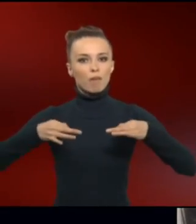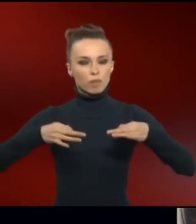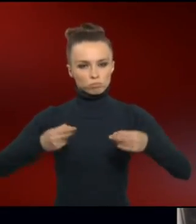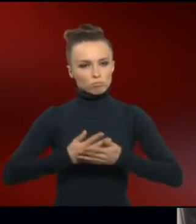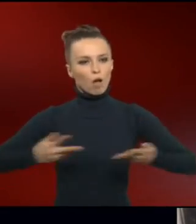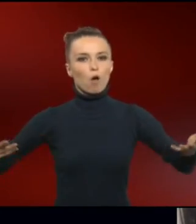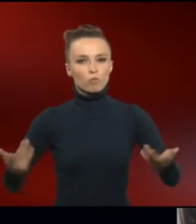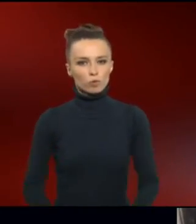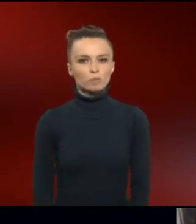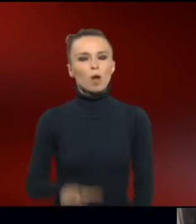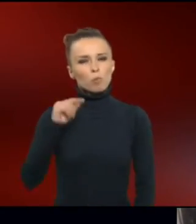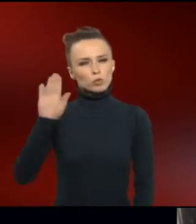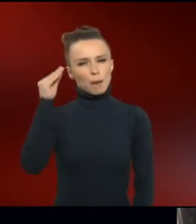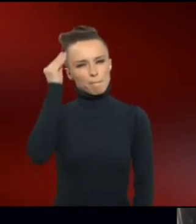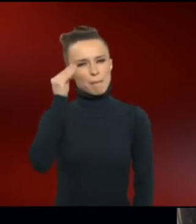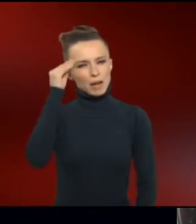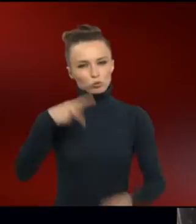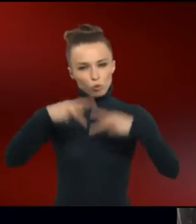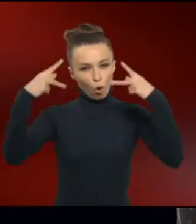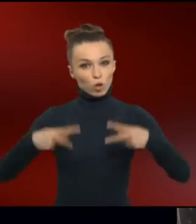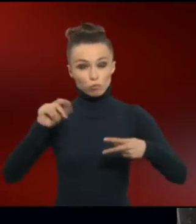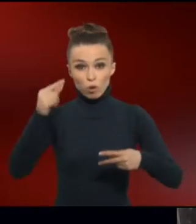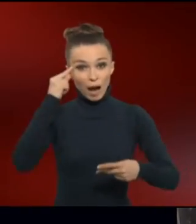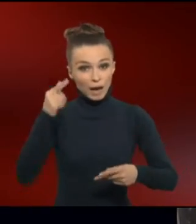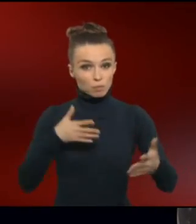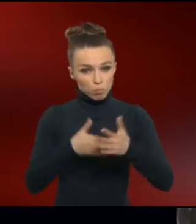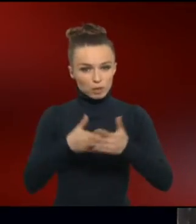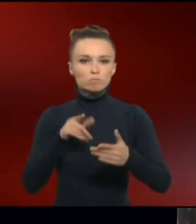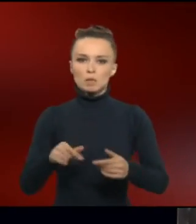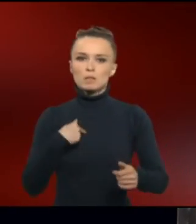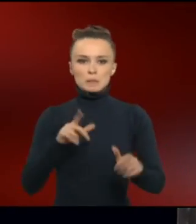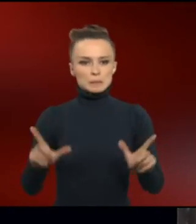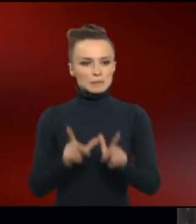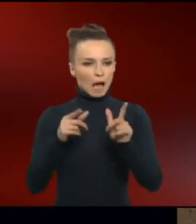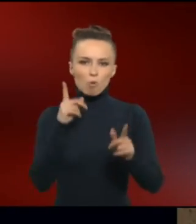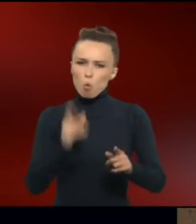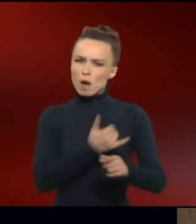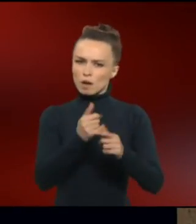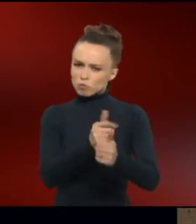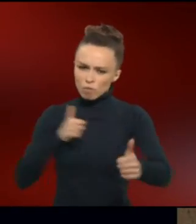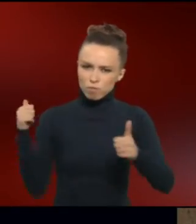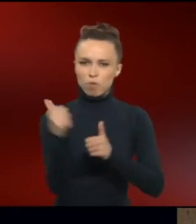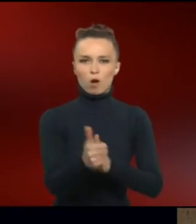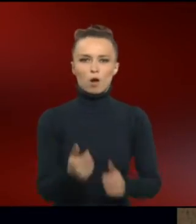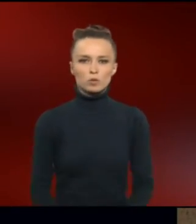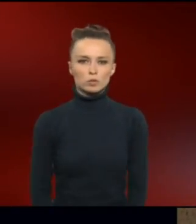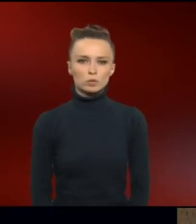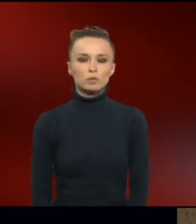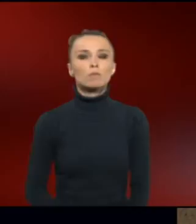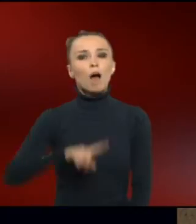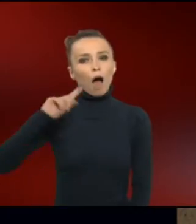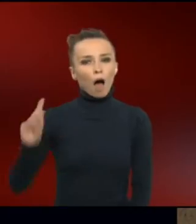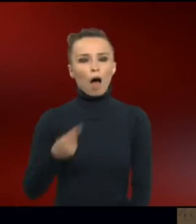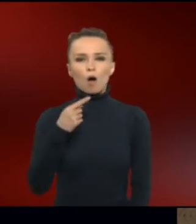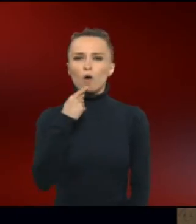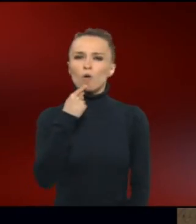Mit seinem Bildungskonzept für geistig Behinderte ist Down seiner Zeit um 100 Jahre voraus. Und auch in